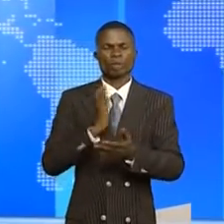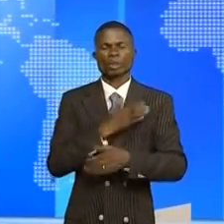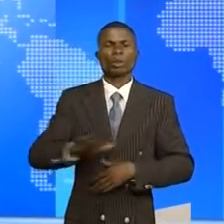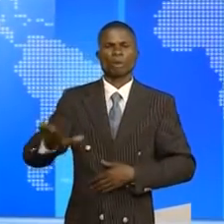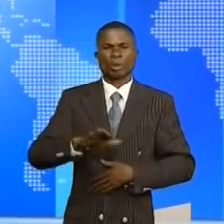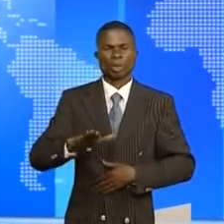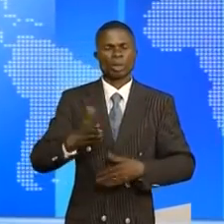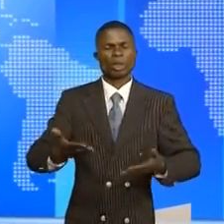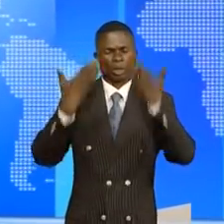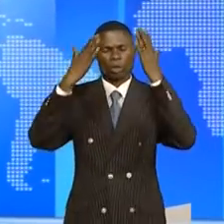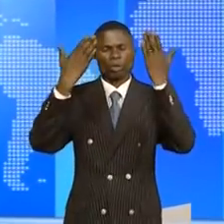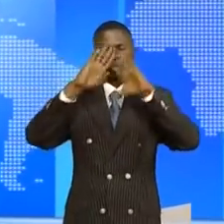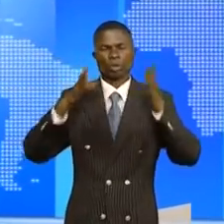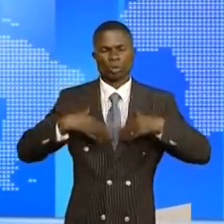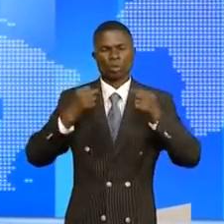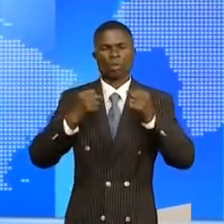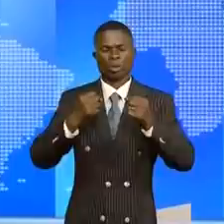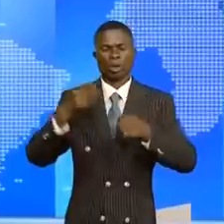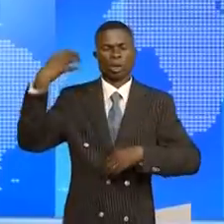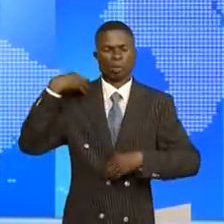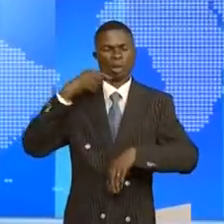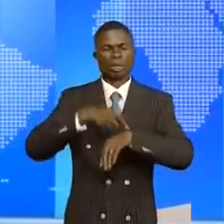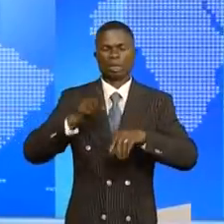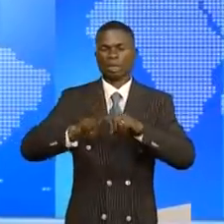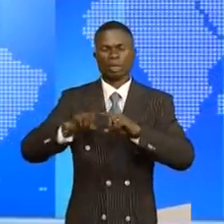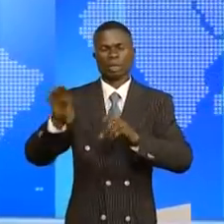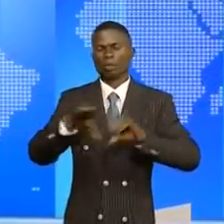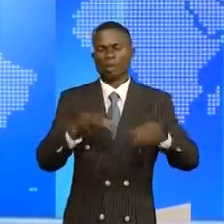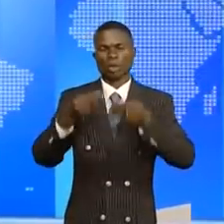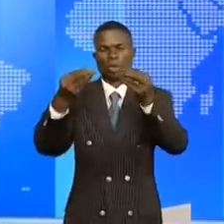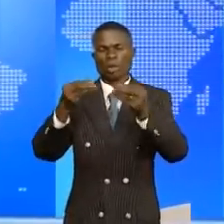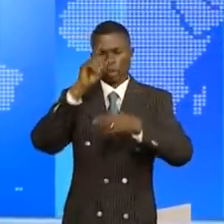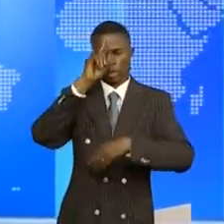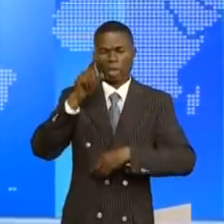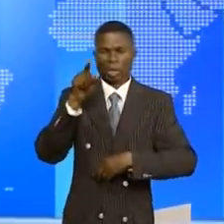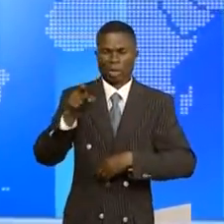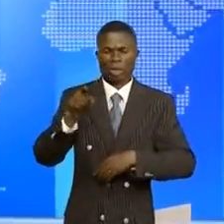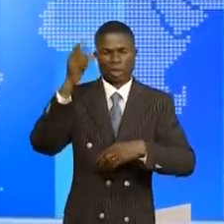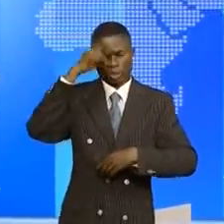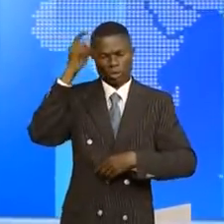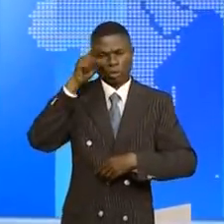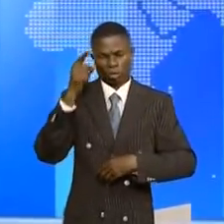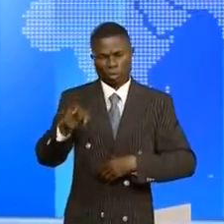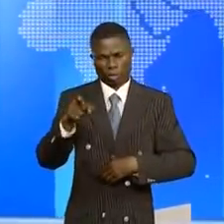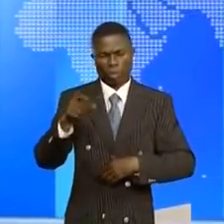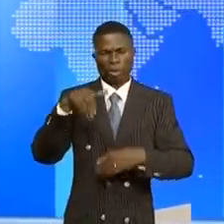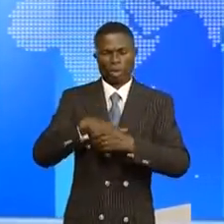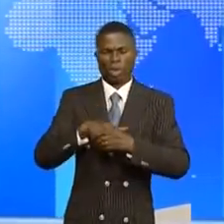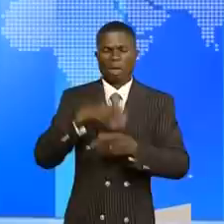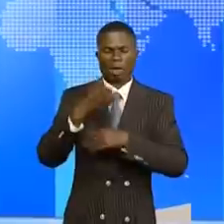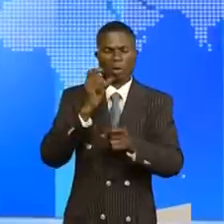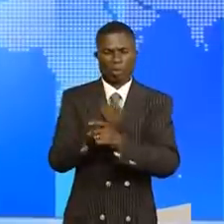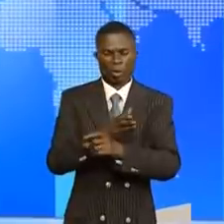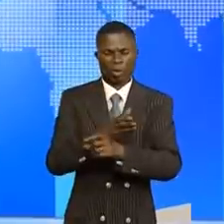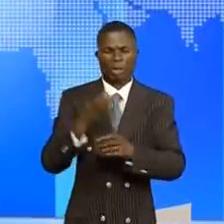pays. « Plaise à Dieu tout-puissant, maître de temps et de circonstances, vous accordez l'intelligence et sagesse dans l'accomplissement